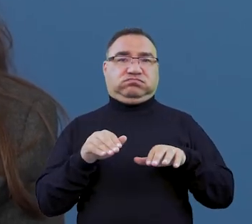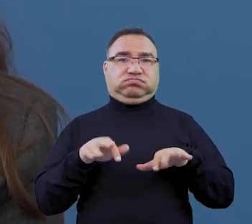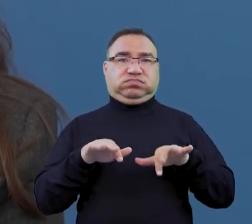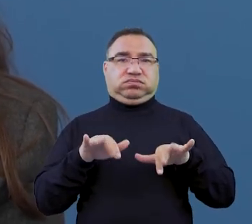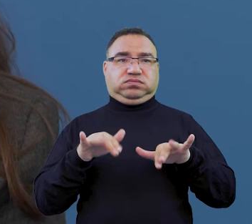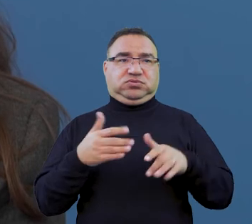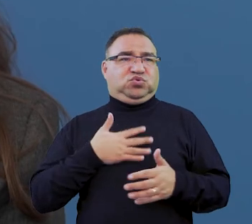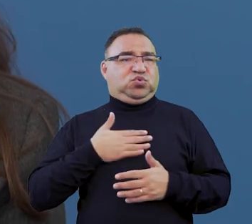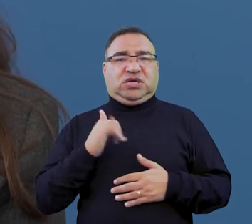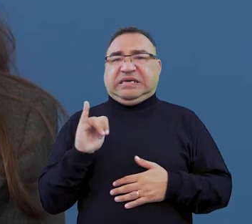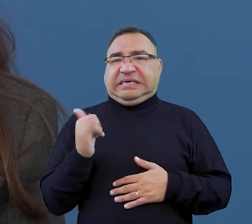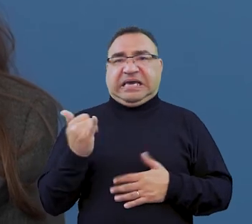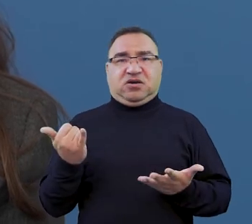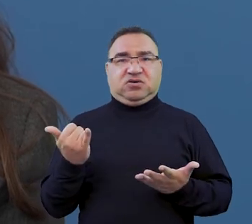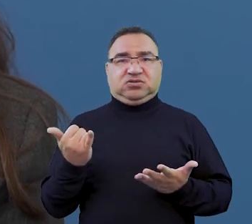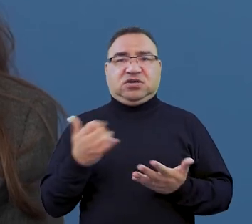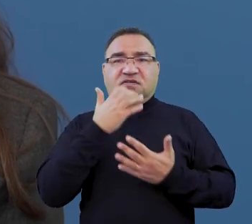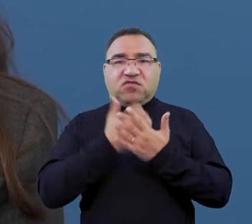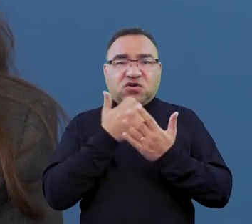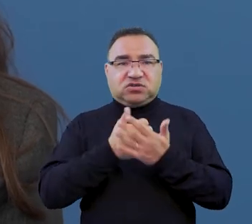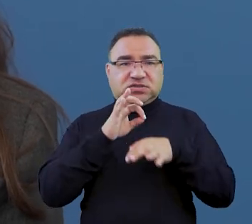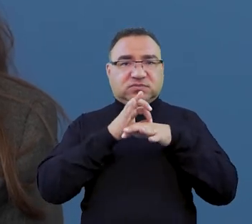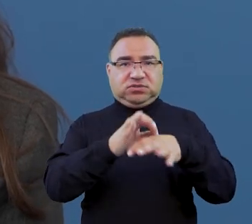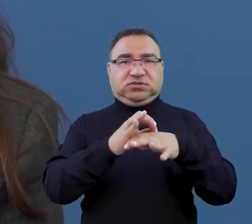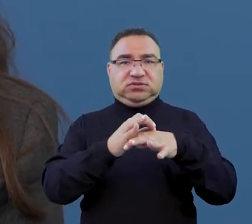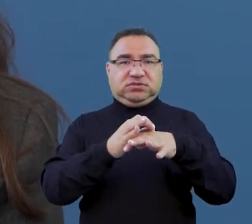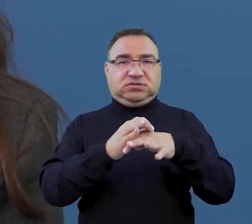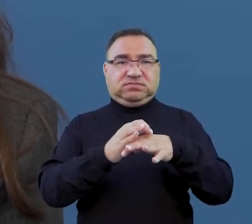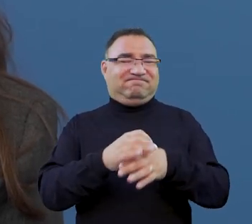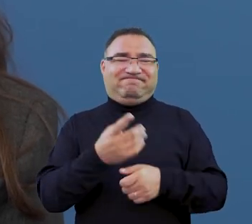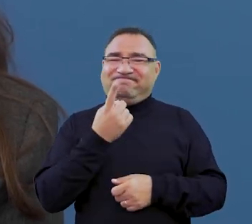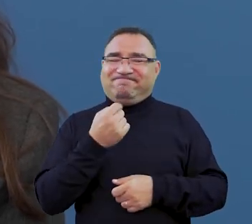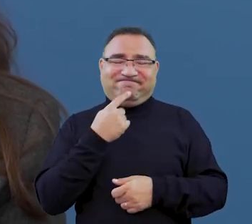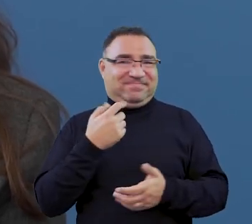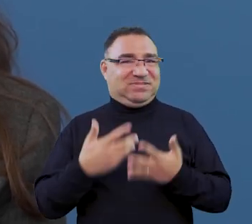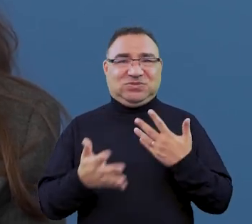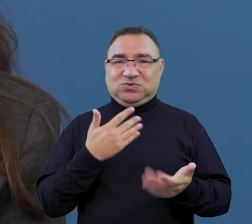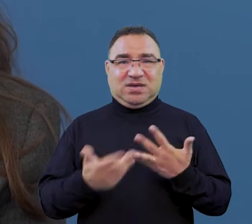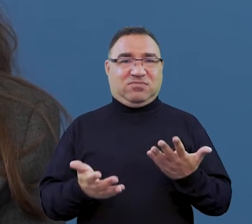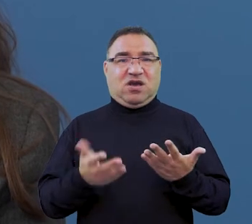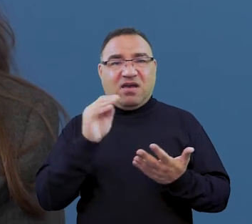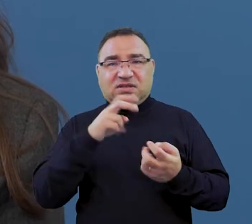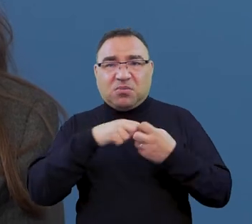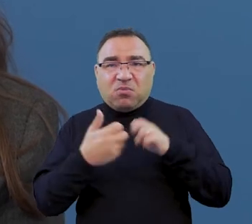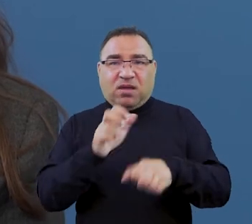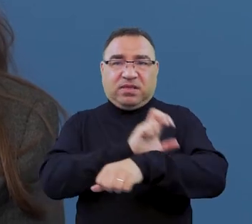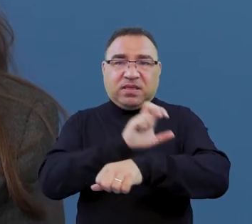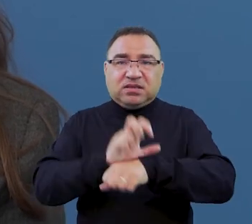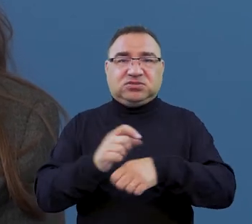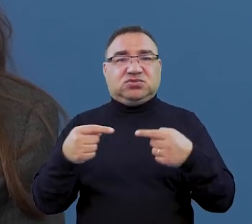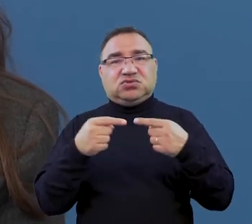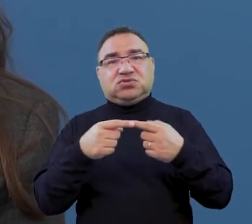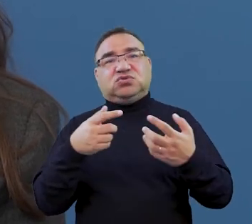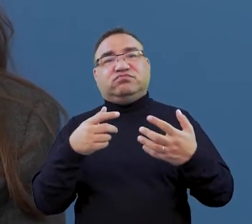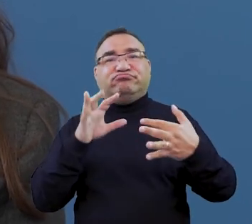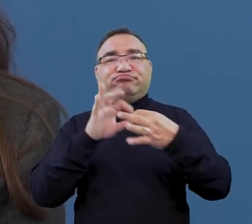co oznacza słabszą jakość. Narzędzia wykorzystywane do ich prowadzenia okazują się być niewystarczające, a po drodze pojawiają się problemy techniczne związane ze